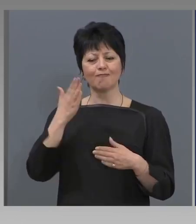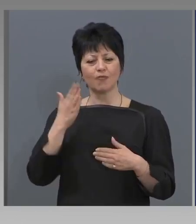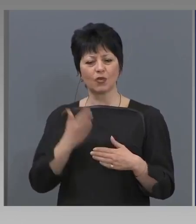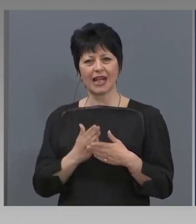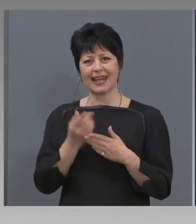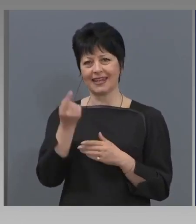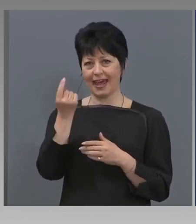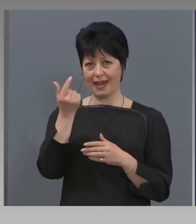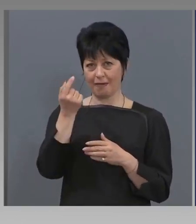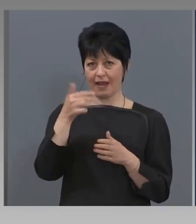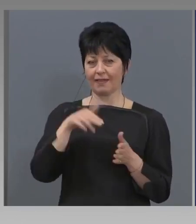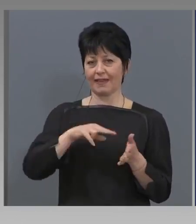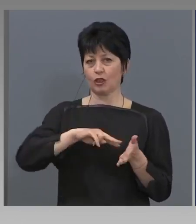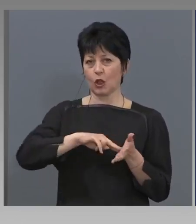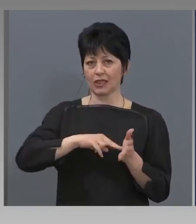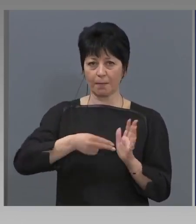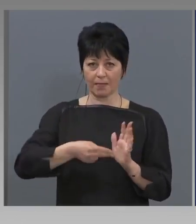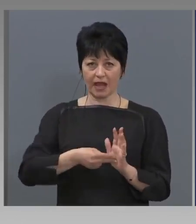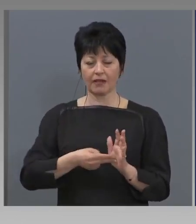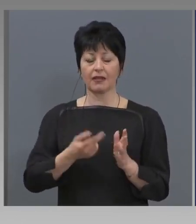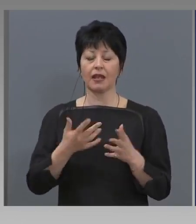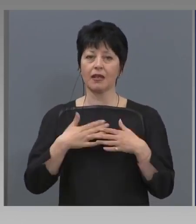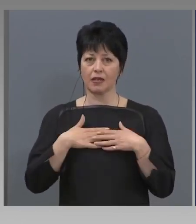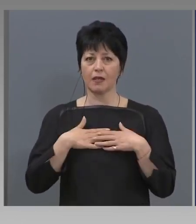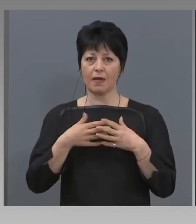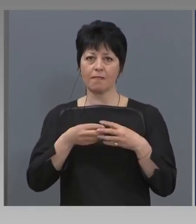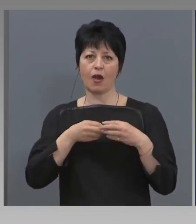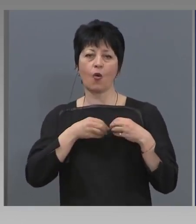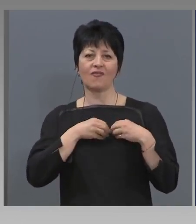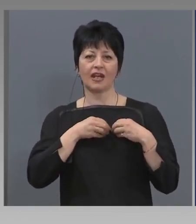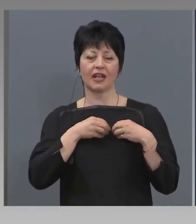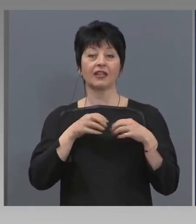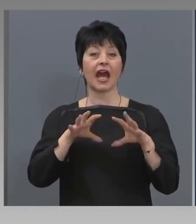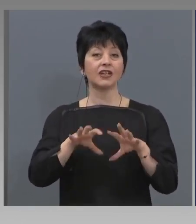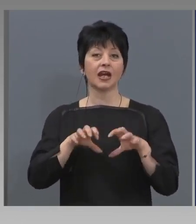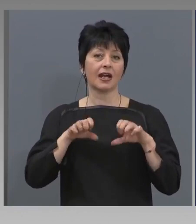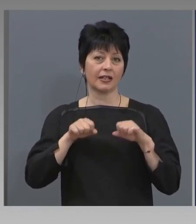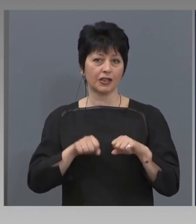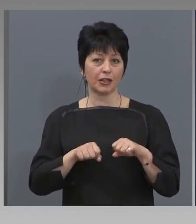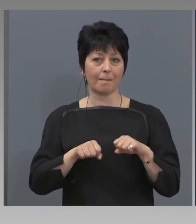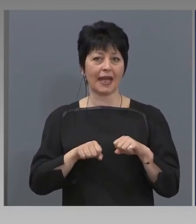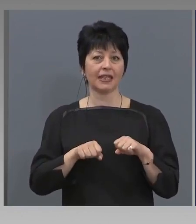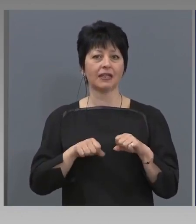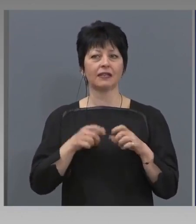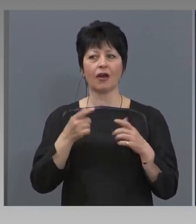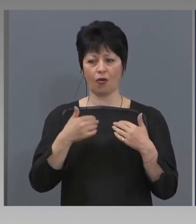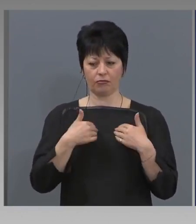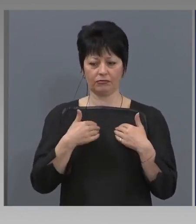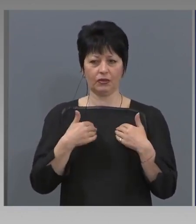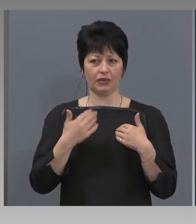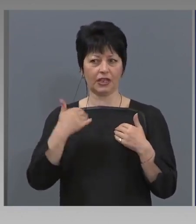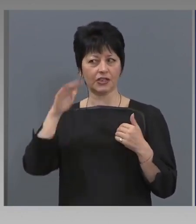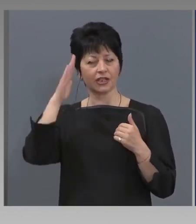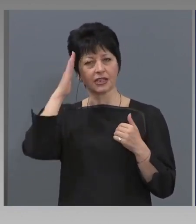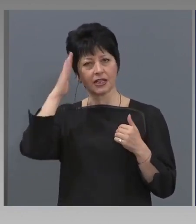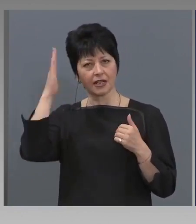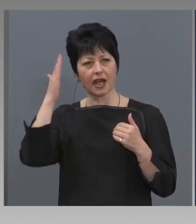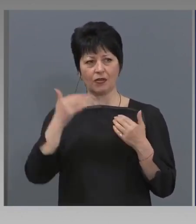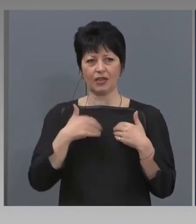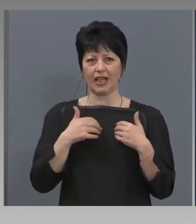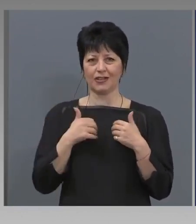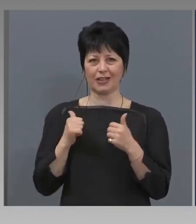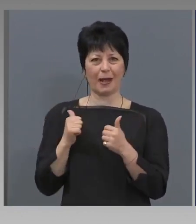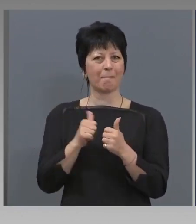имаме уверението, че ангажиментите от наша страна и от страна на нашите